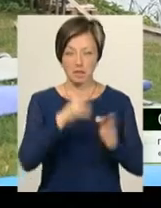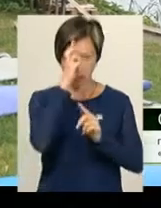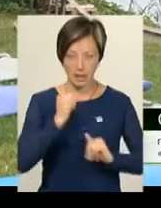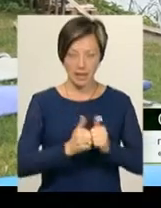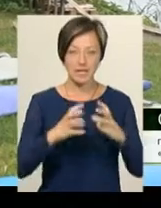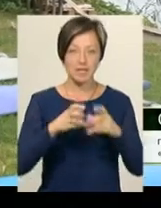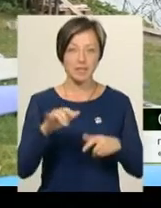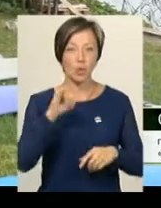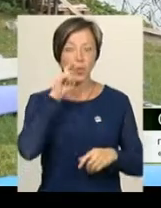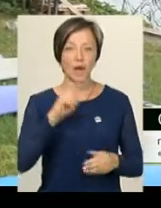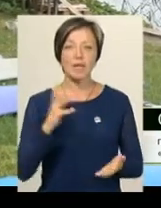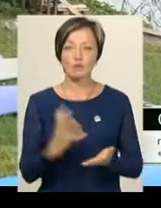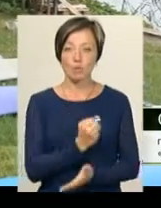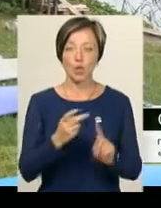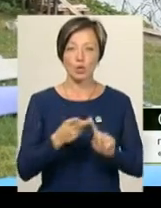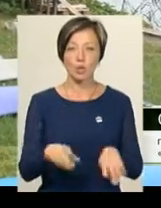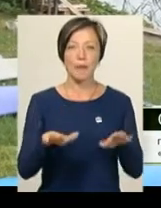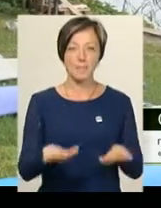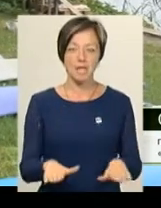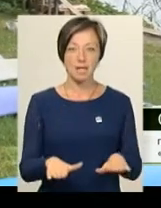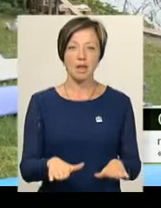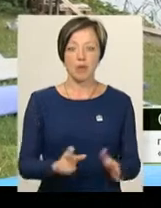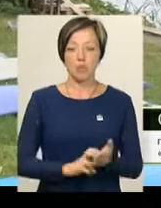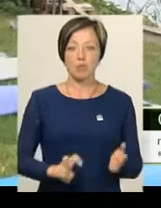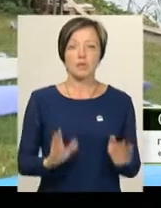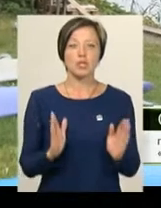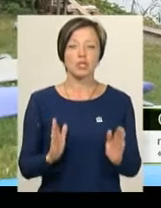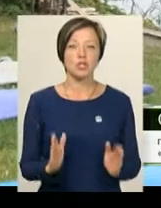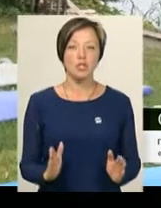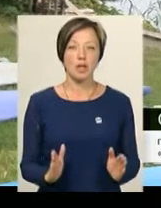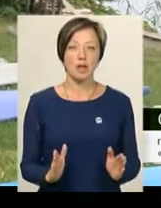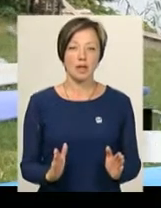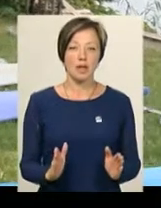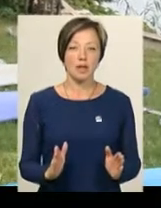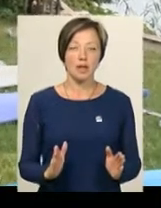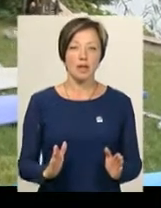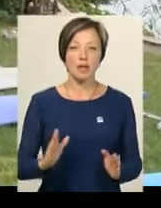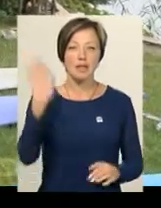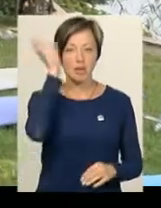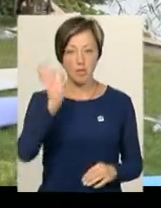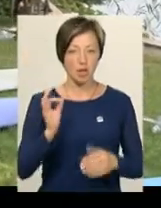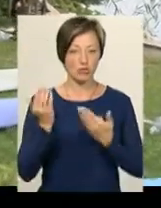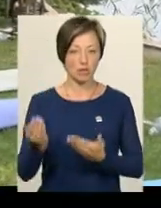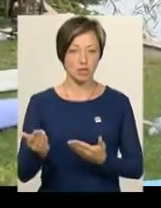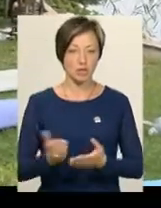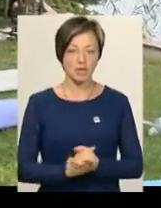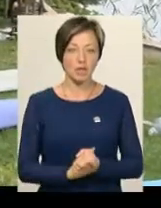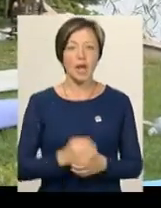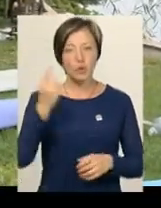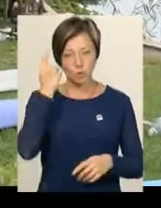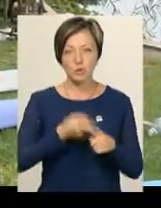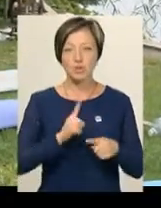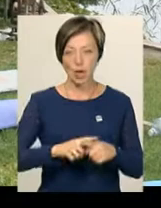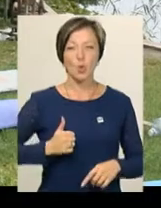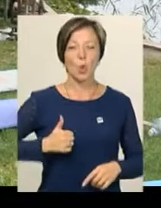світу. І Україна здобула друге місце, поступившись лише організатором змагань в Німеччині. Я думаю, що